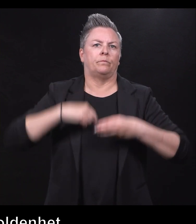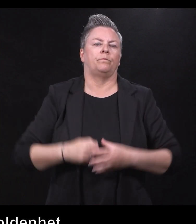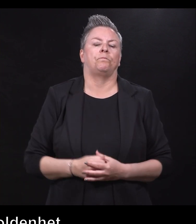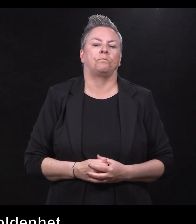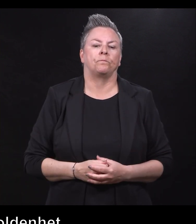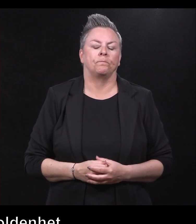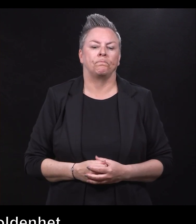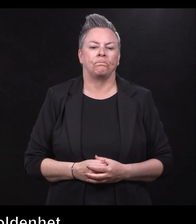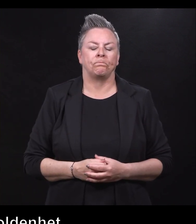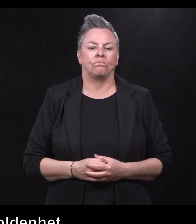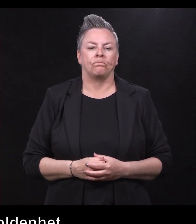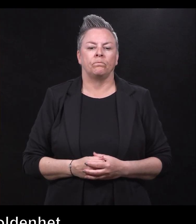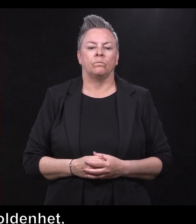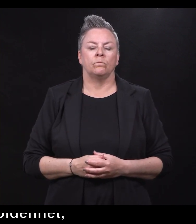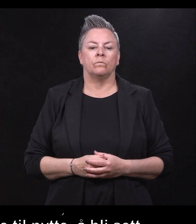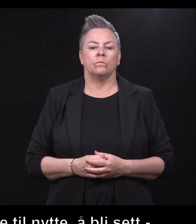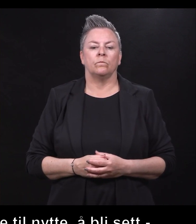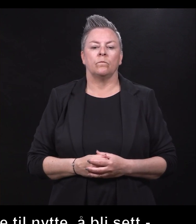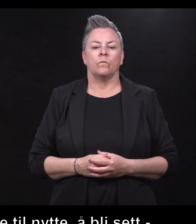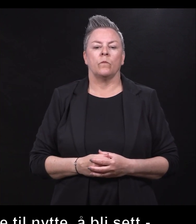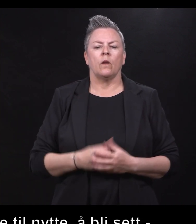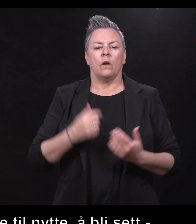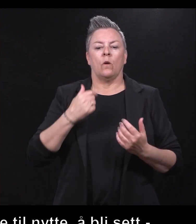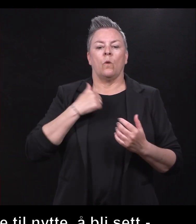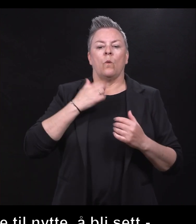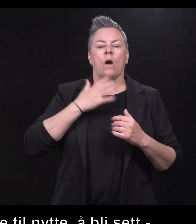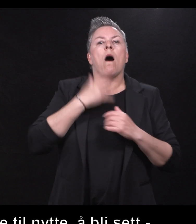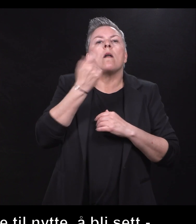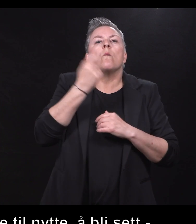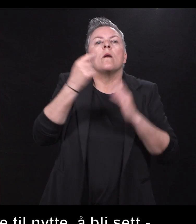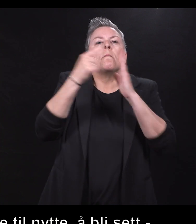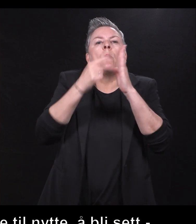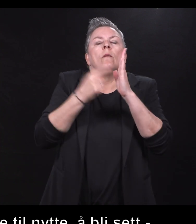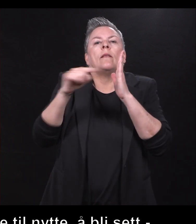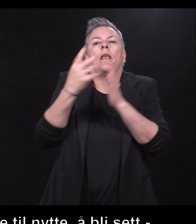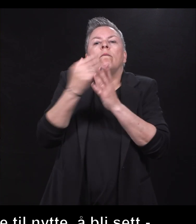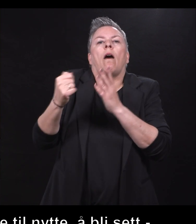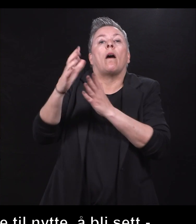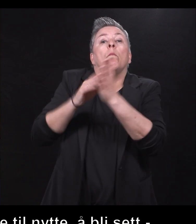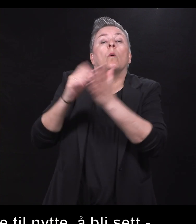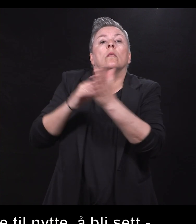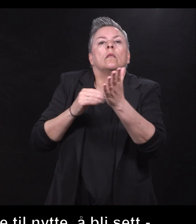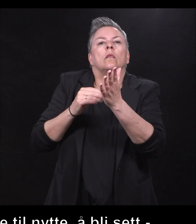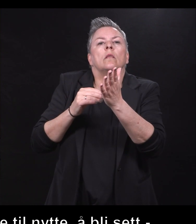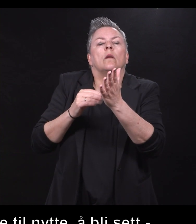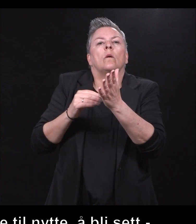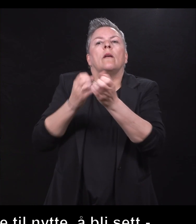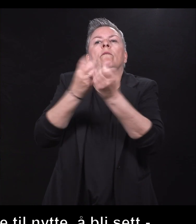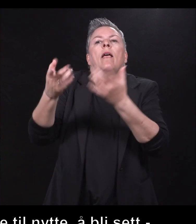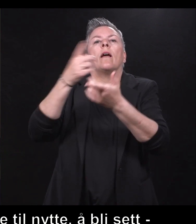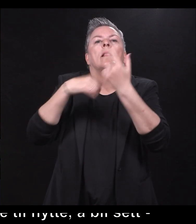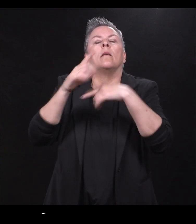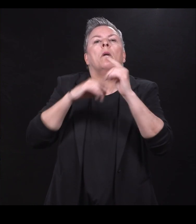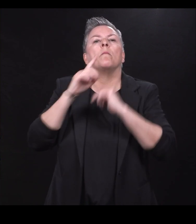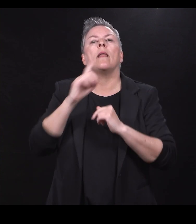Og det er også i samsvar med at jeg har hentet ut noen punkter fra rapporten, og det er de øvrige tilbakemeldingene. Betydningen av